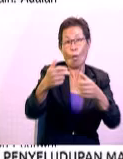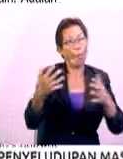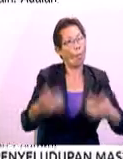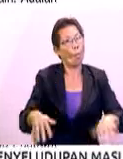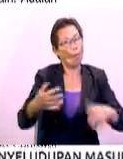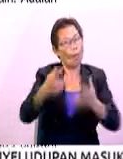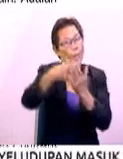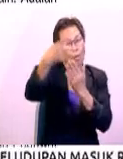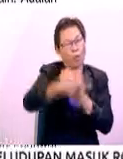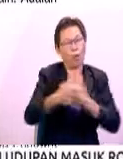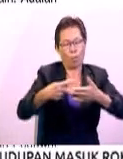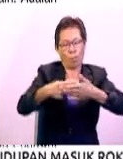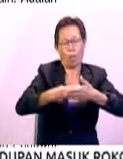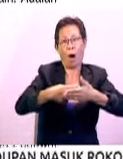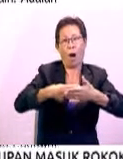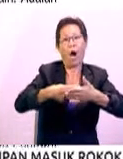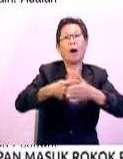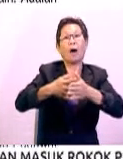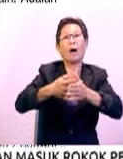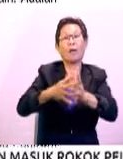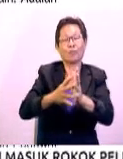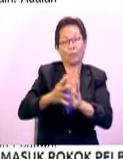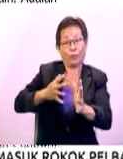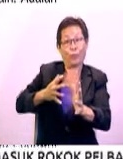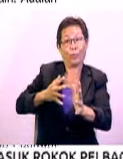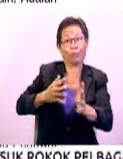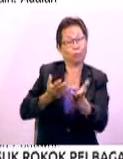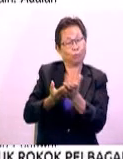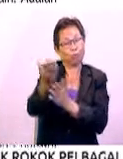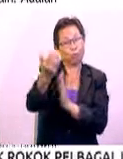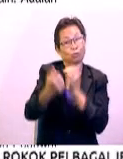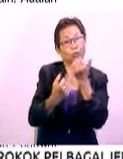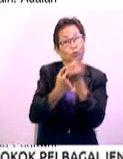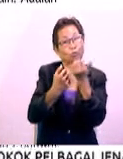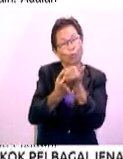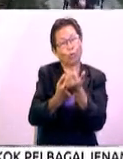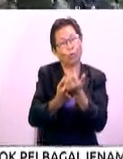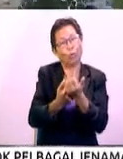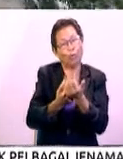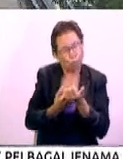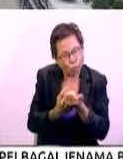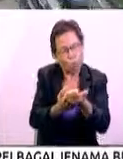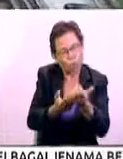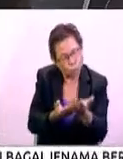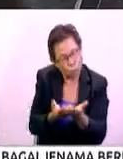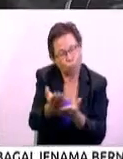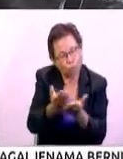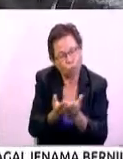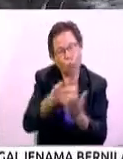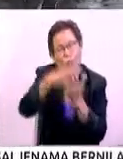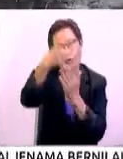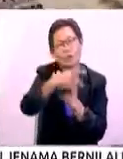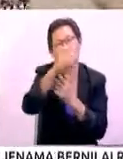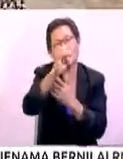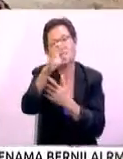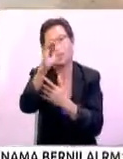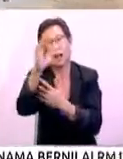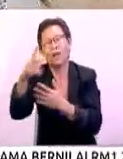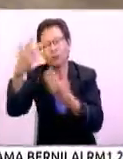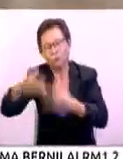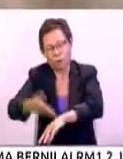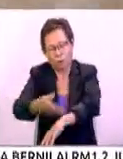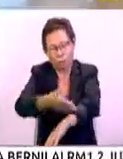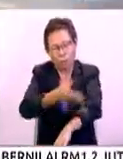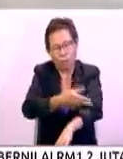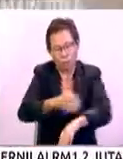dalam program pra-Q ini juga secara tidak langsung menzahirkan sokongan berterusan terhadap projek ICRL yang telah ditambah baik